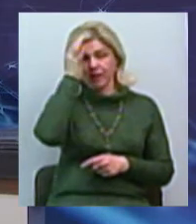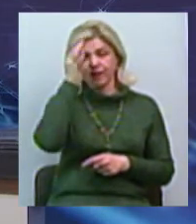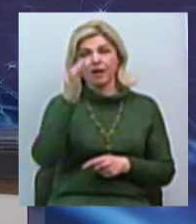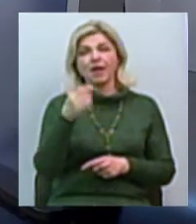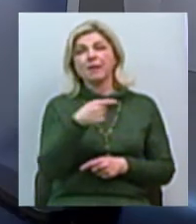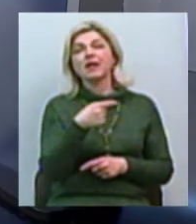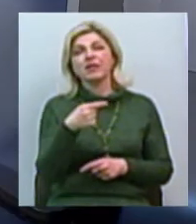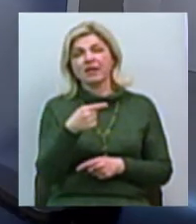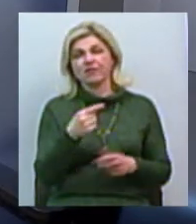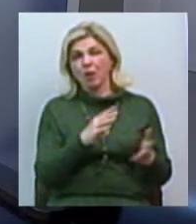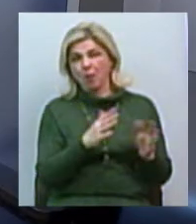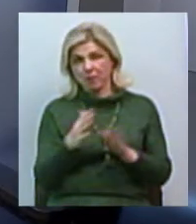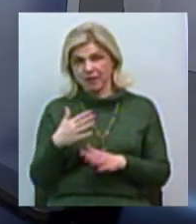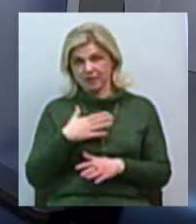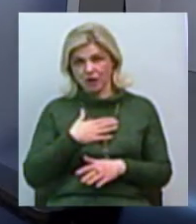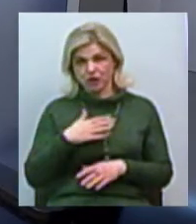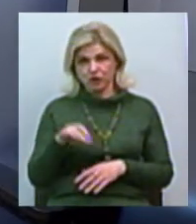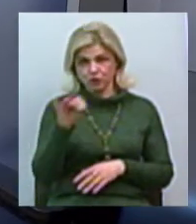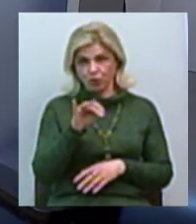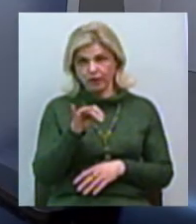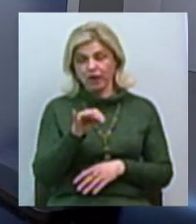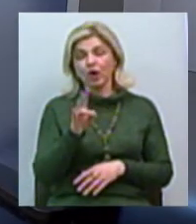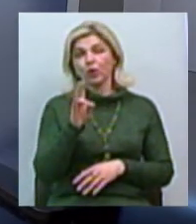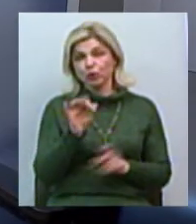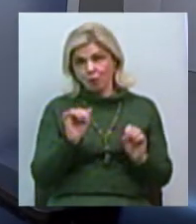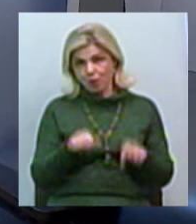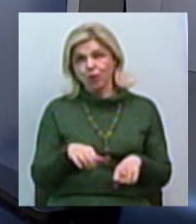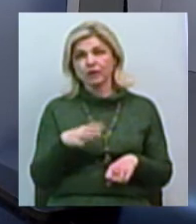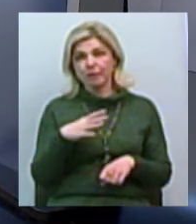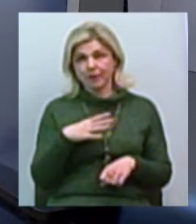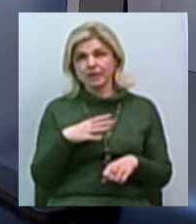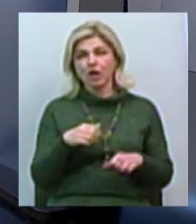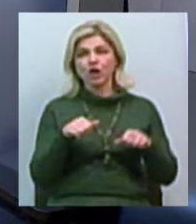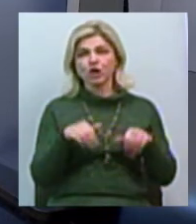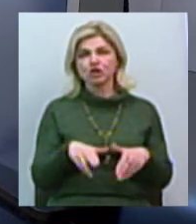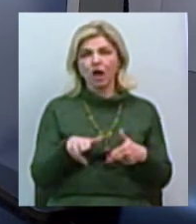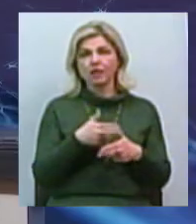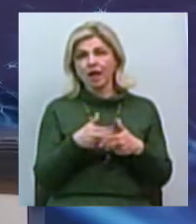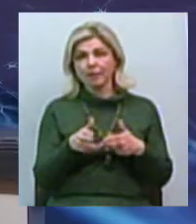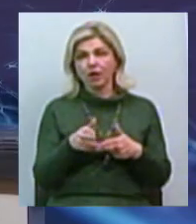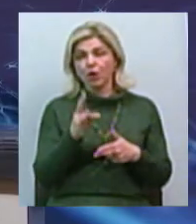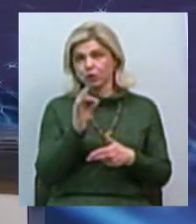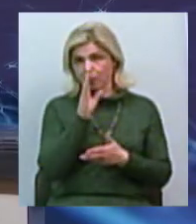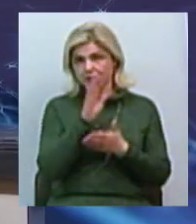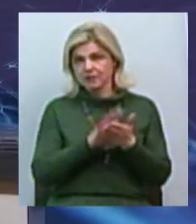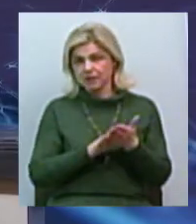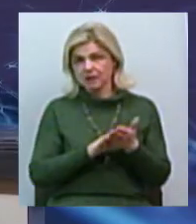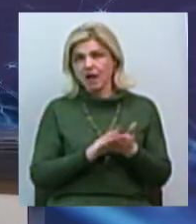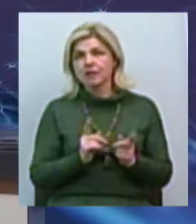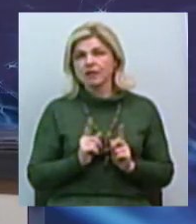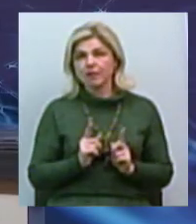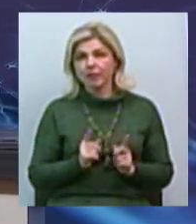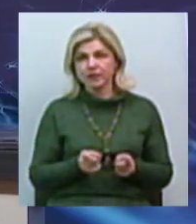Але, по сути дела, вони можуть бути такими так називаємами рішалами. Але, простите мене, на самом-то деле,